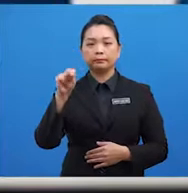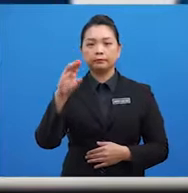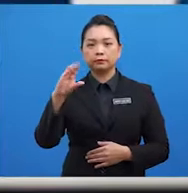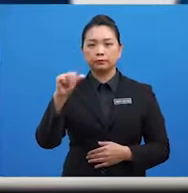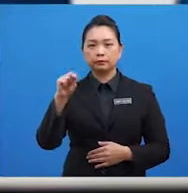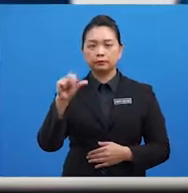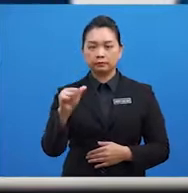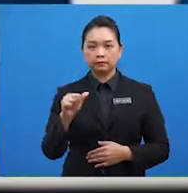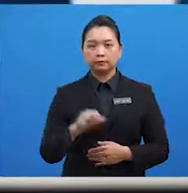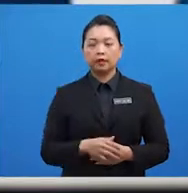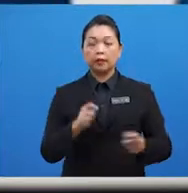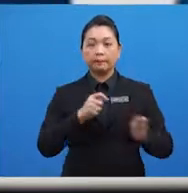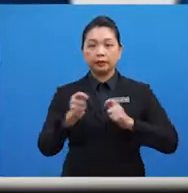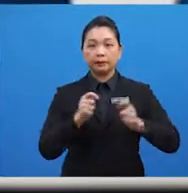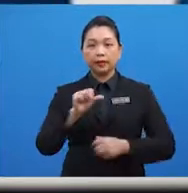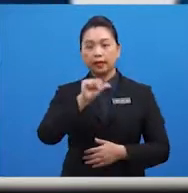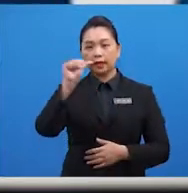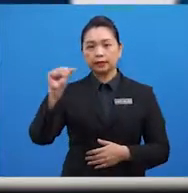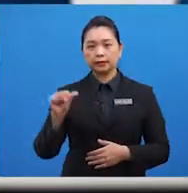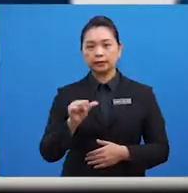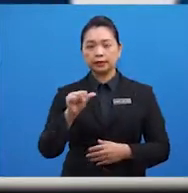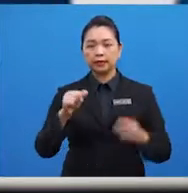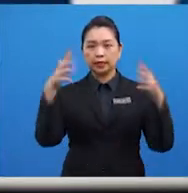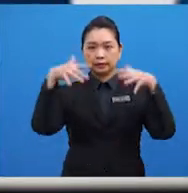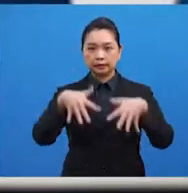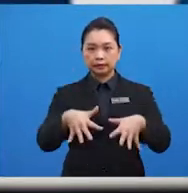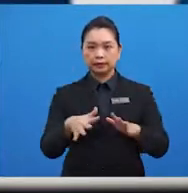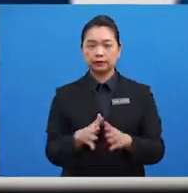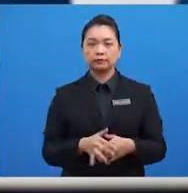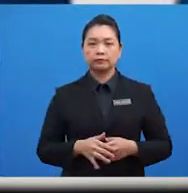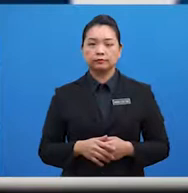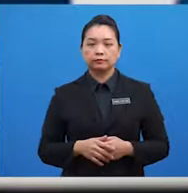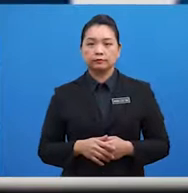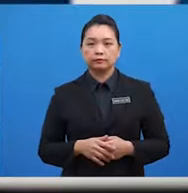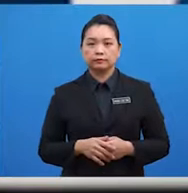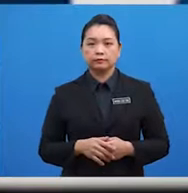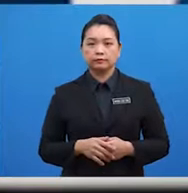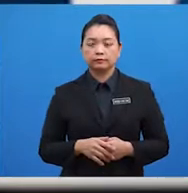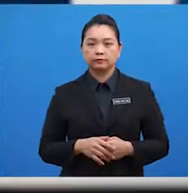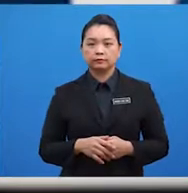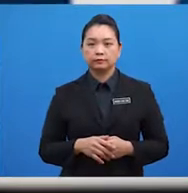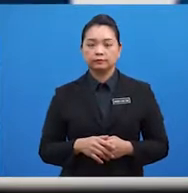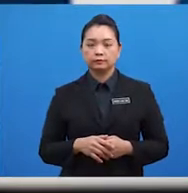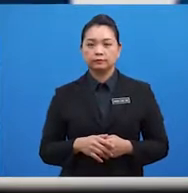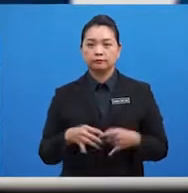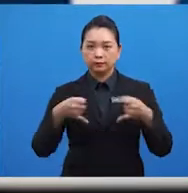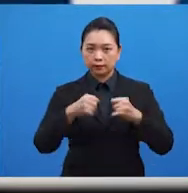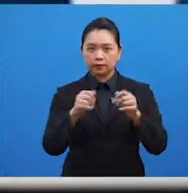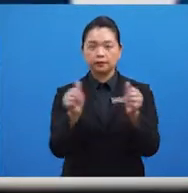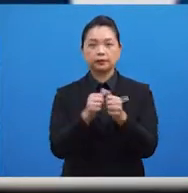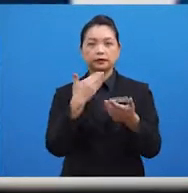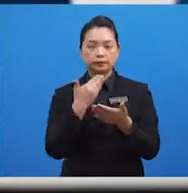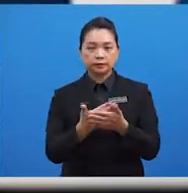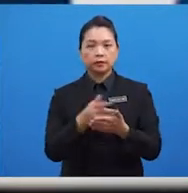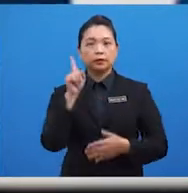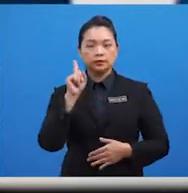Dari segi pentadbiran ASEAN, bagi memastikan pentadbiran organisasi ASEAN berjalan dengan lancar,